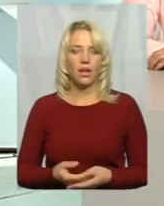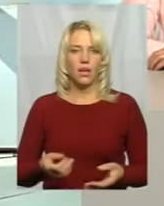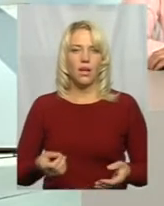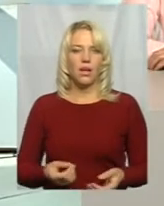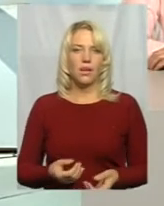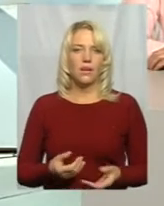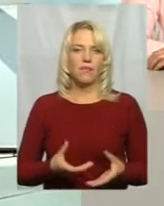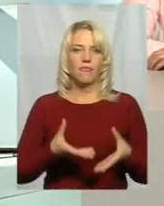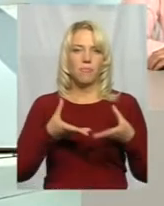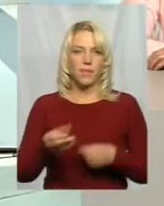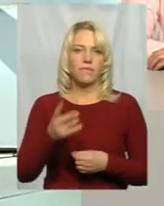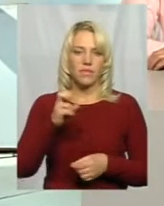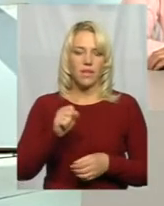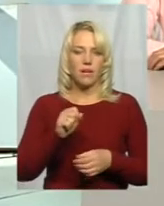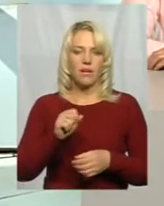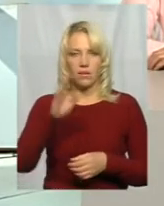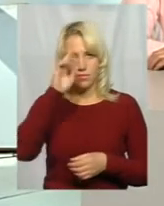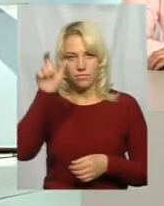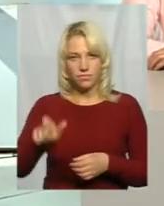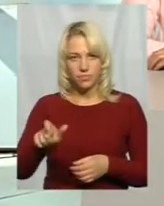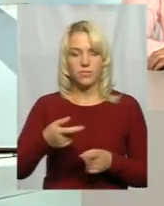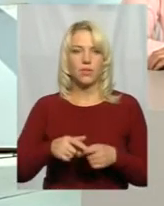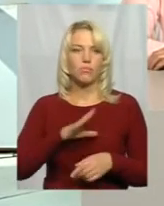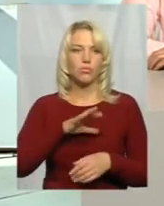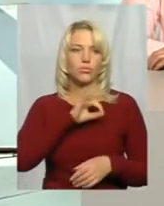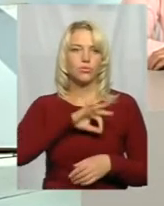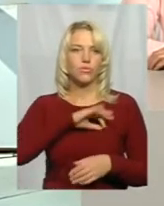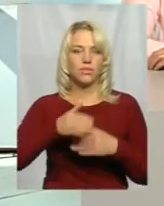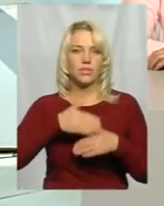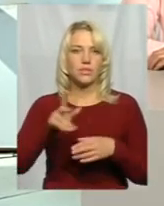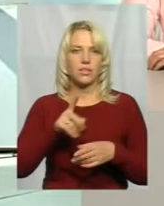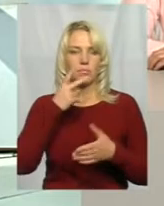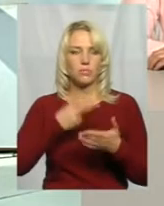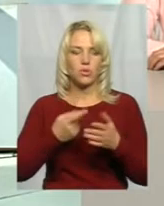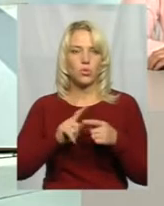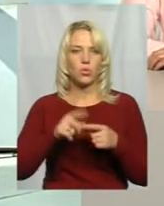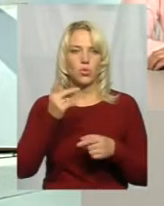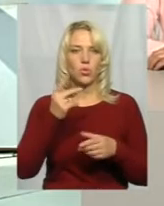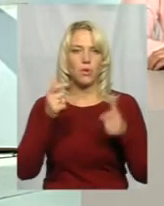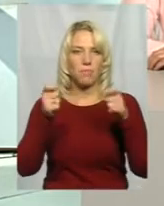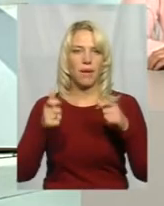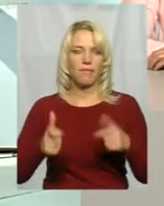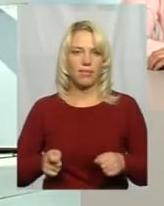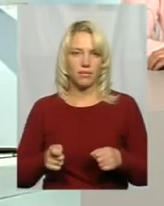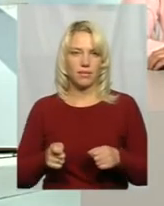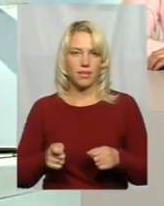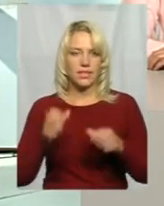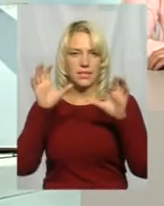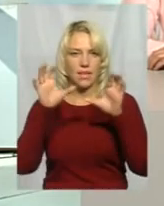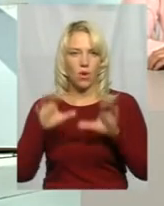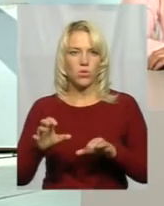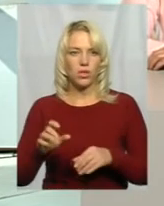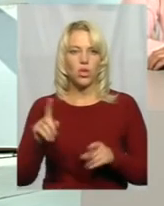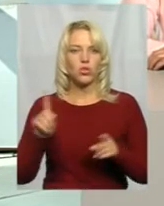для впливу на платника аліментів стало застосування санкцій, передбачені цим другим пакетом акцій, пакету законів